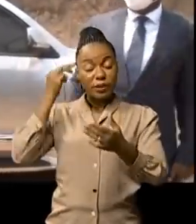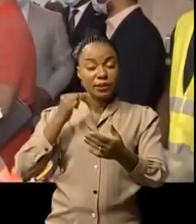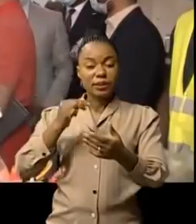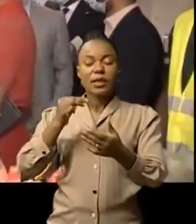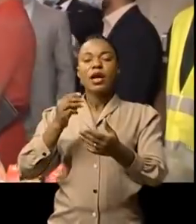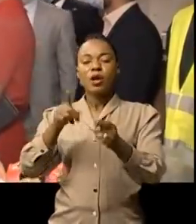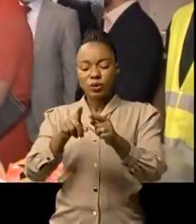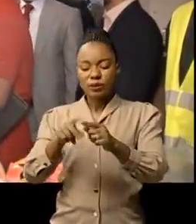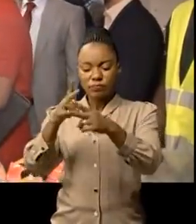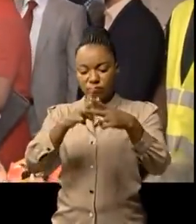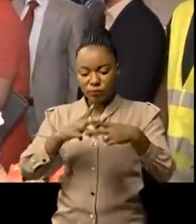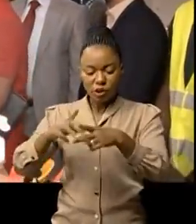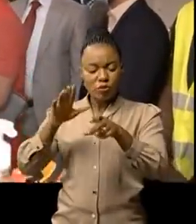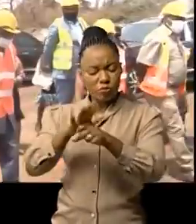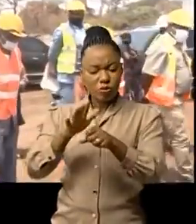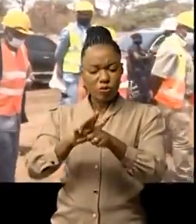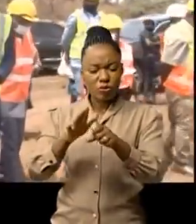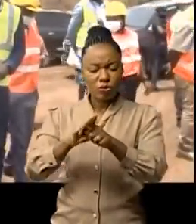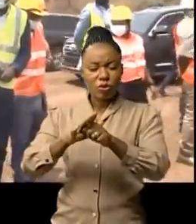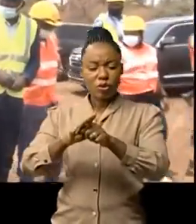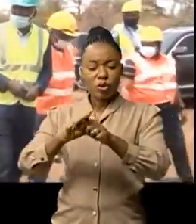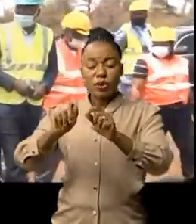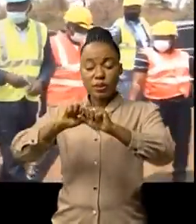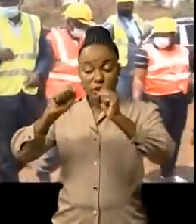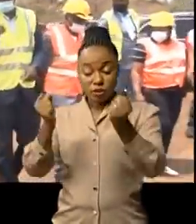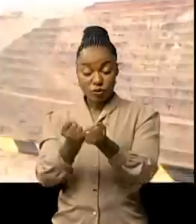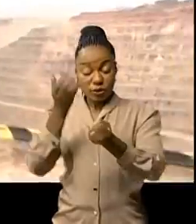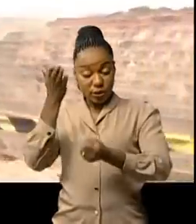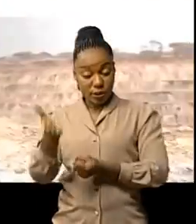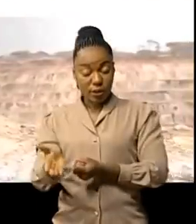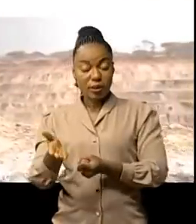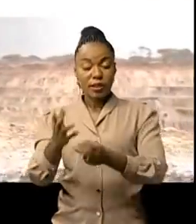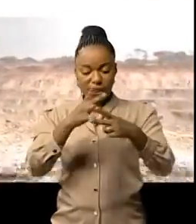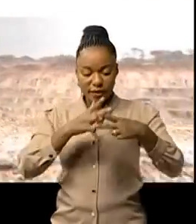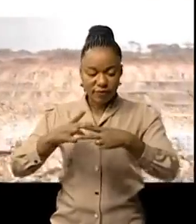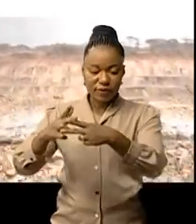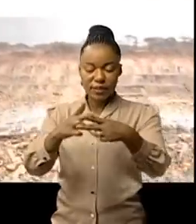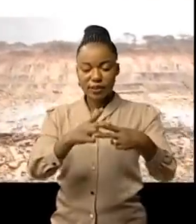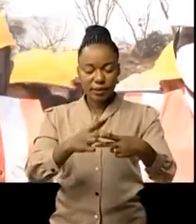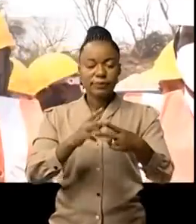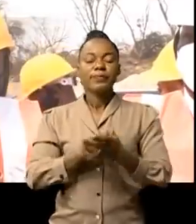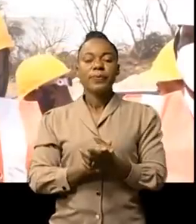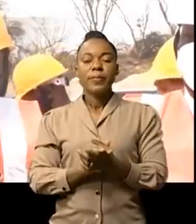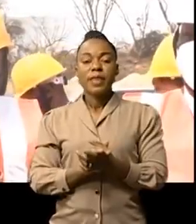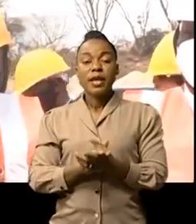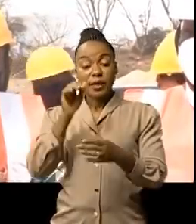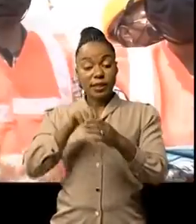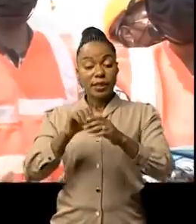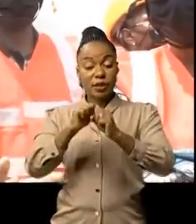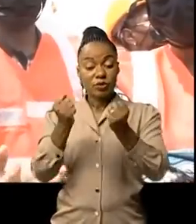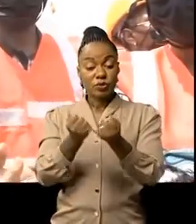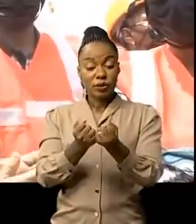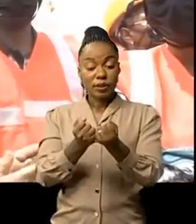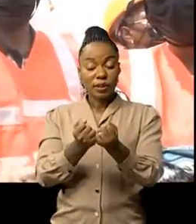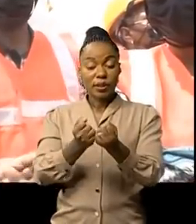visité plusieurs entreprises minières de la place notamment Somika, Shemaf et Washing Mining. C'est dans la société minière du